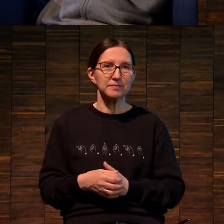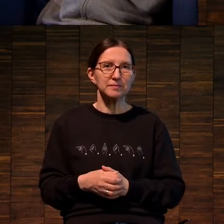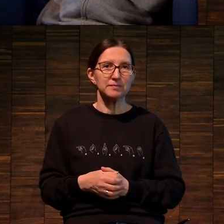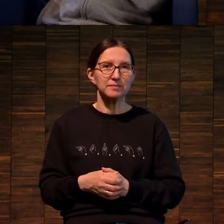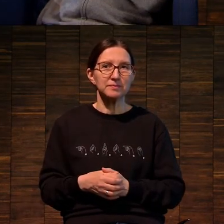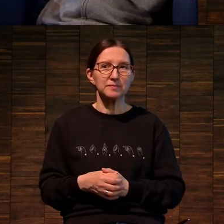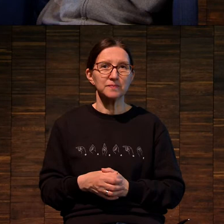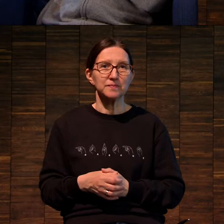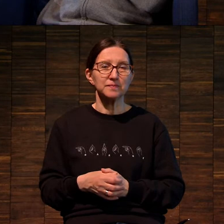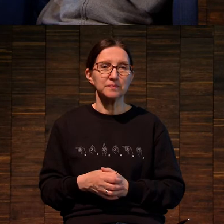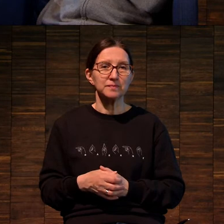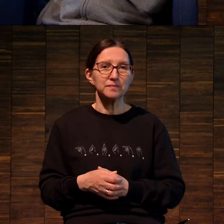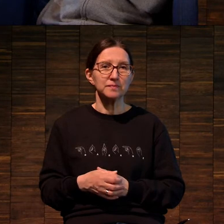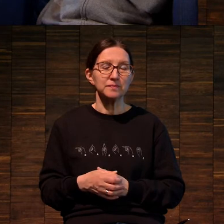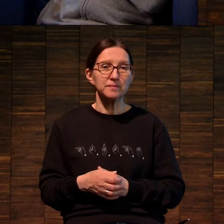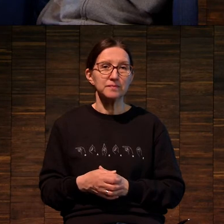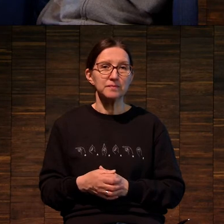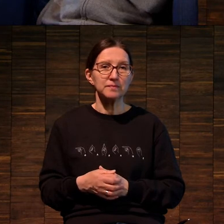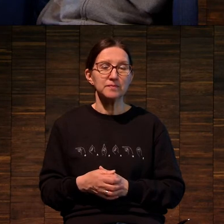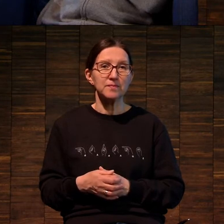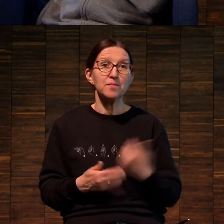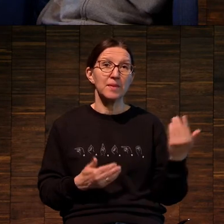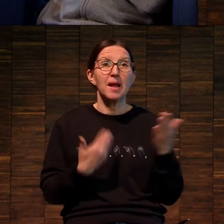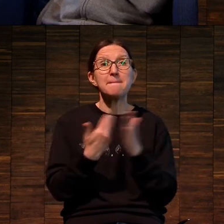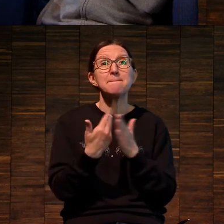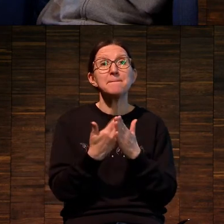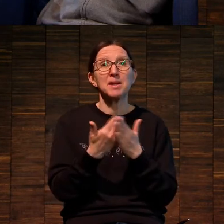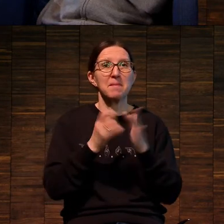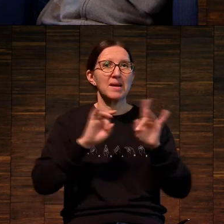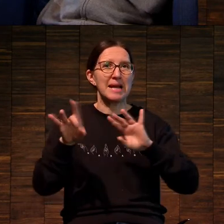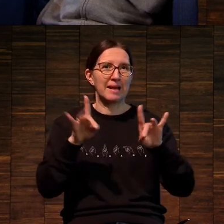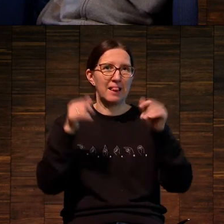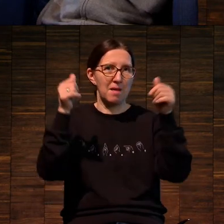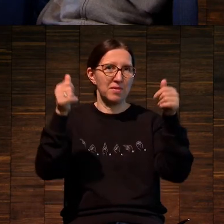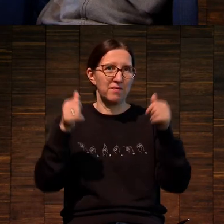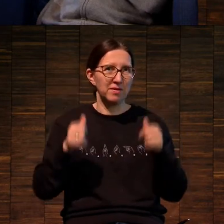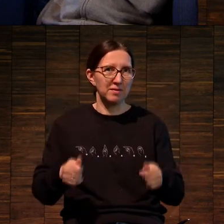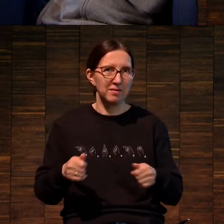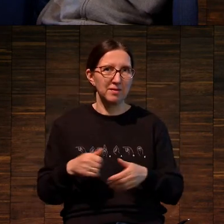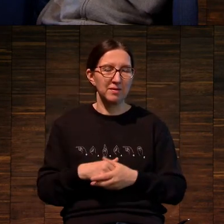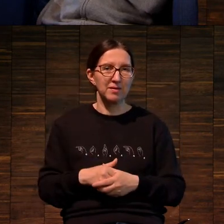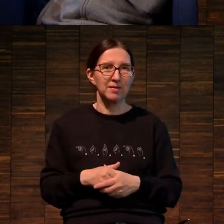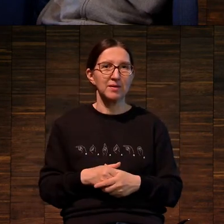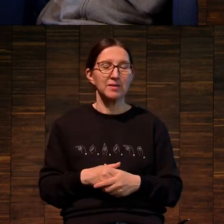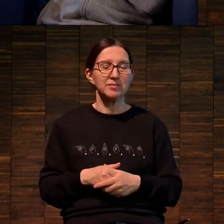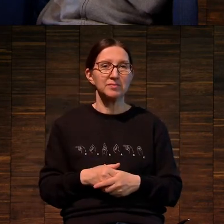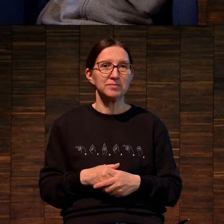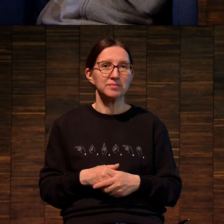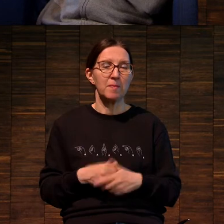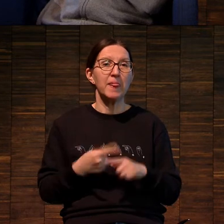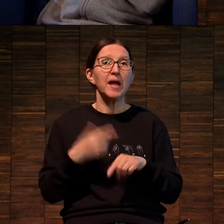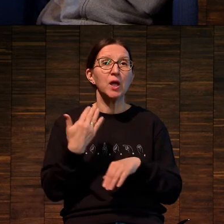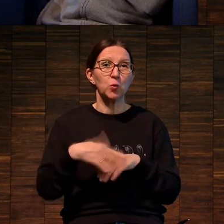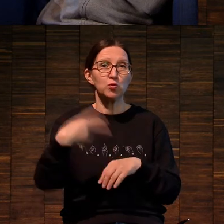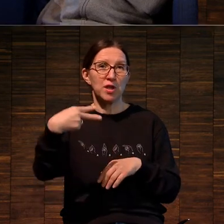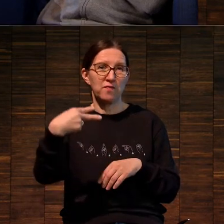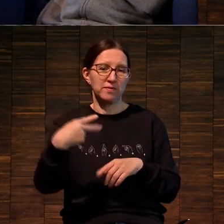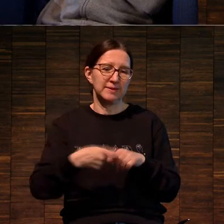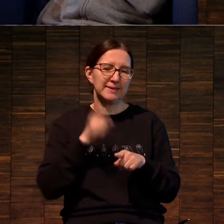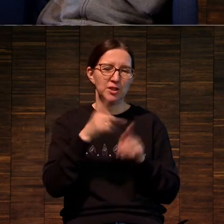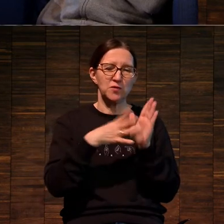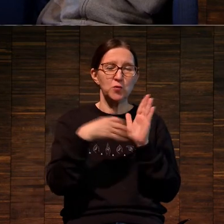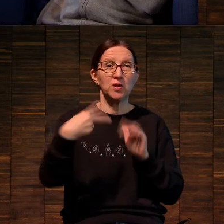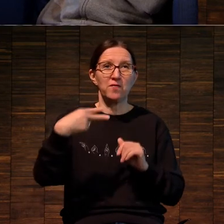Вот пример рекламной полосы, это уже 20-е годы